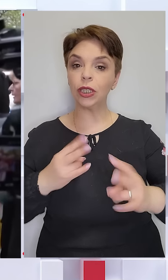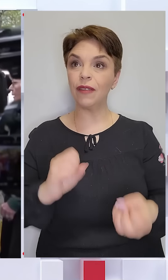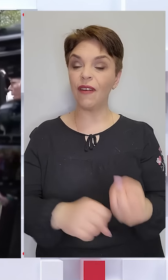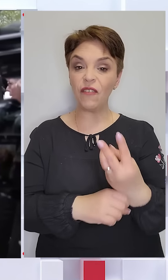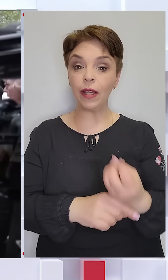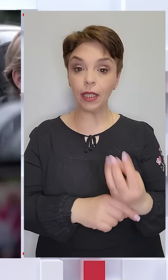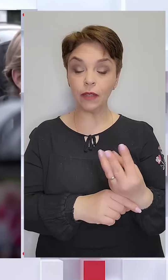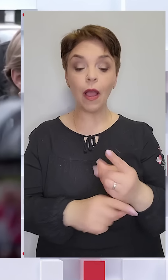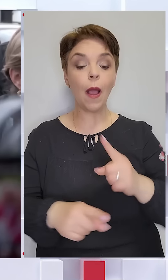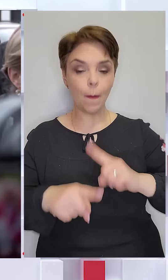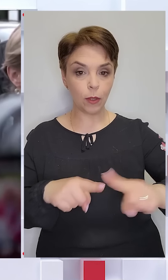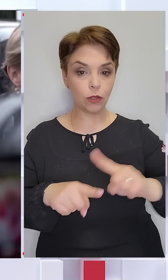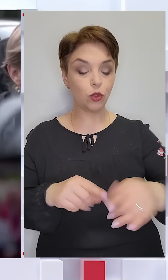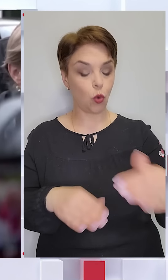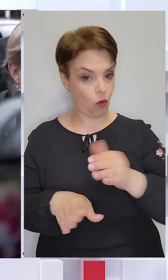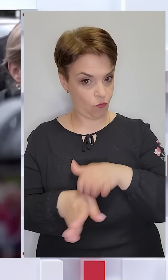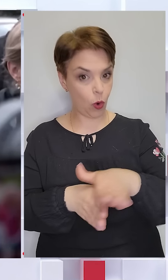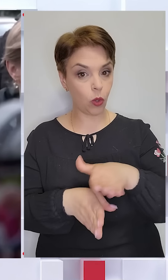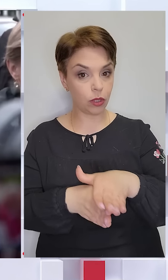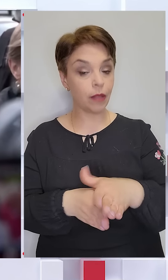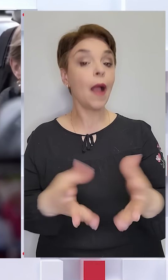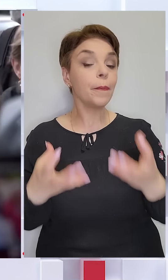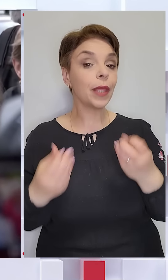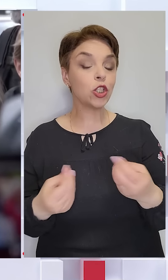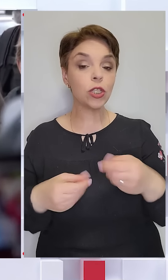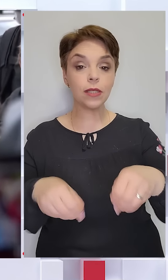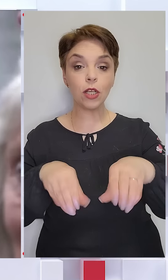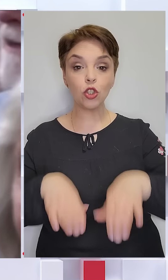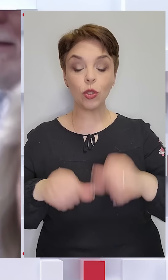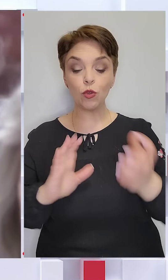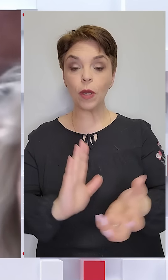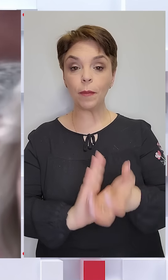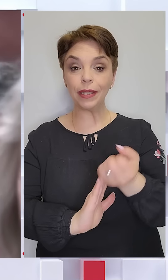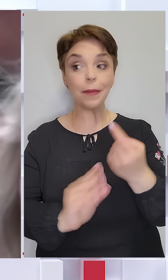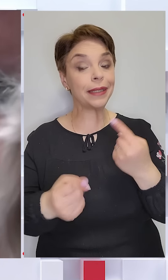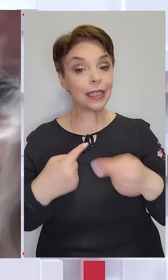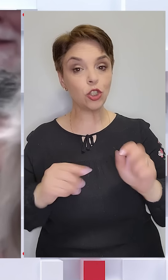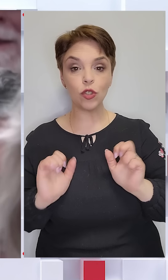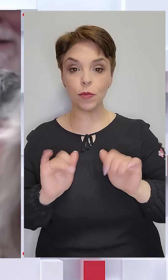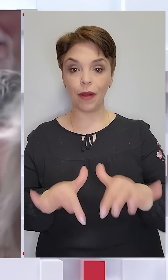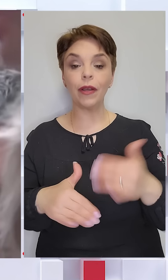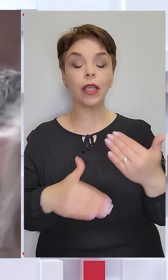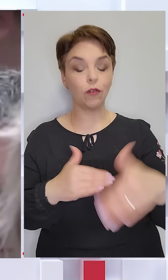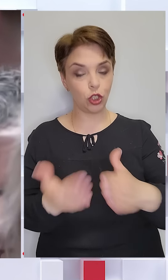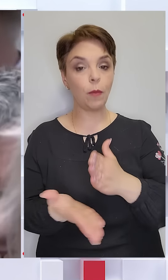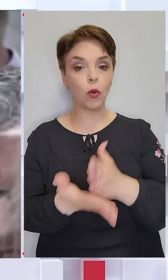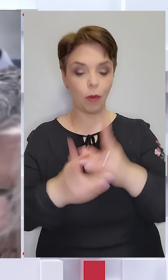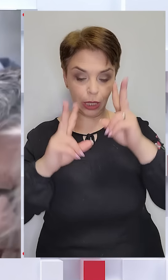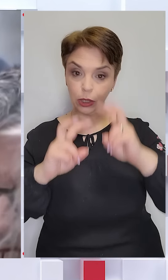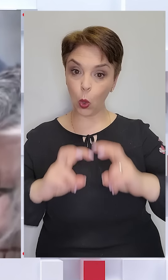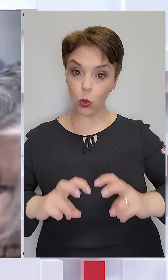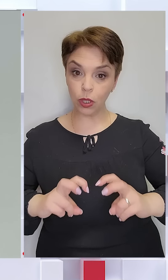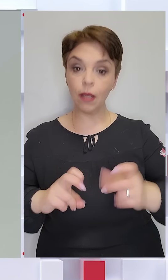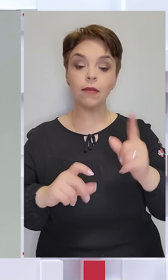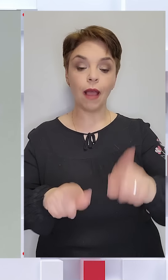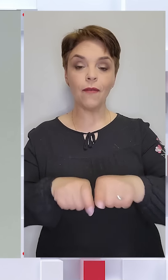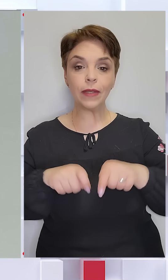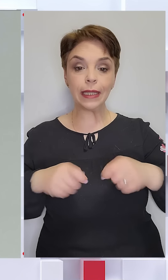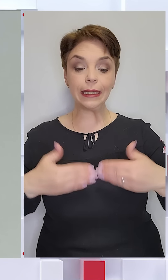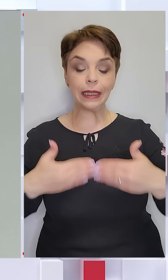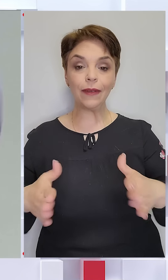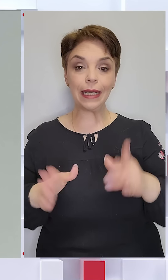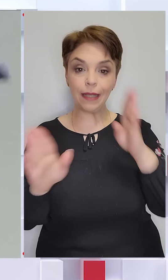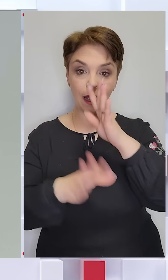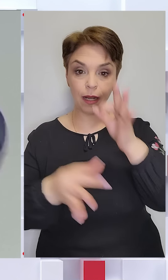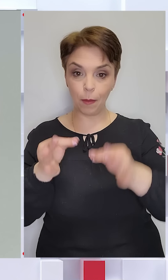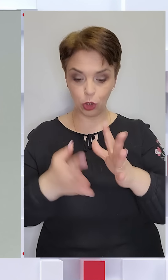викидів, перешвидшити його виконання. А ще це рішення може підтримати інші справи, які вже перебувають на розгляді, та відкрити двері для